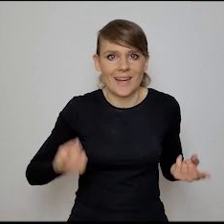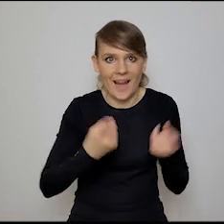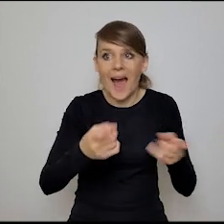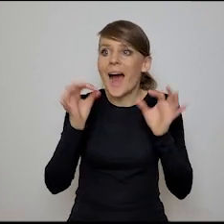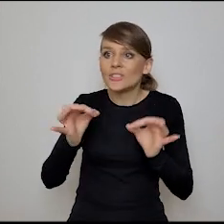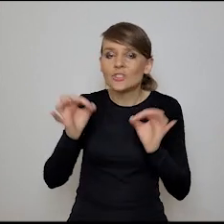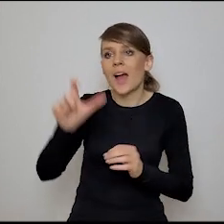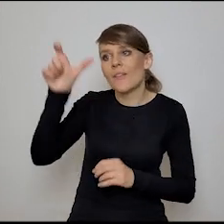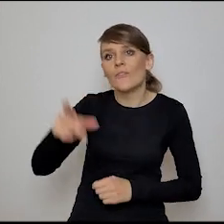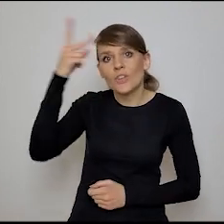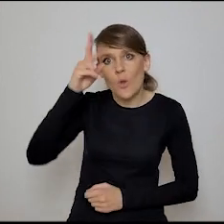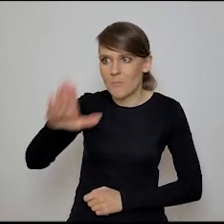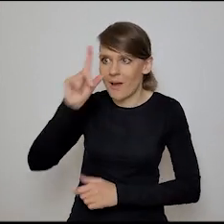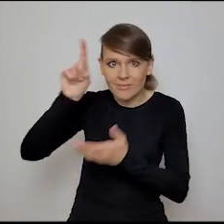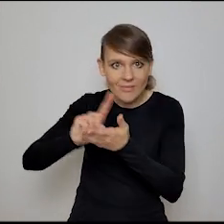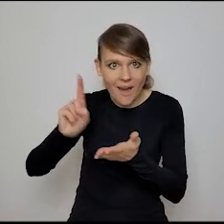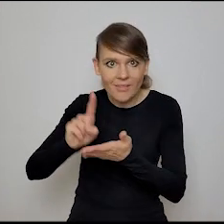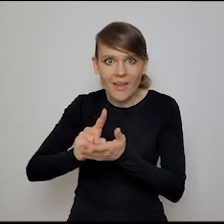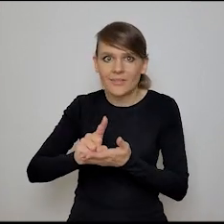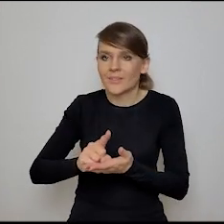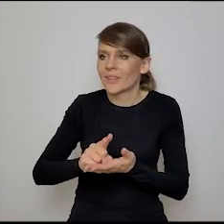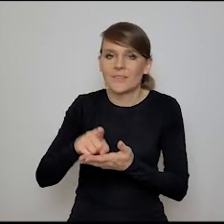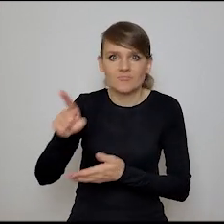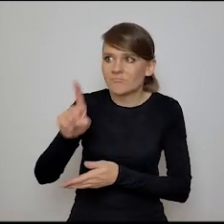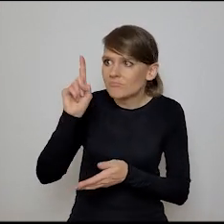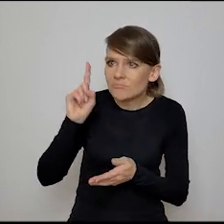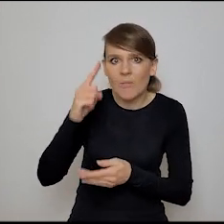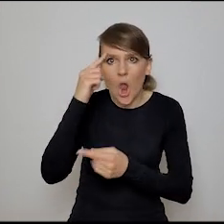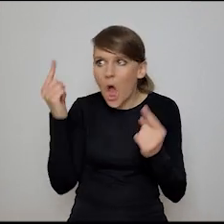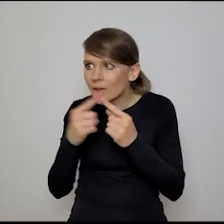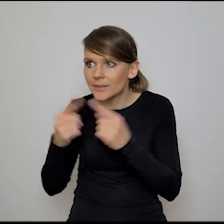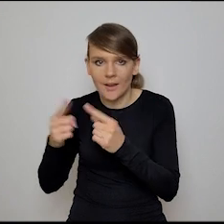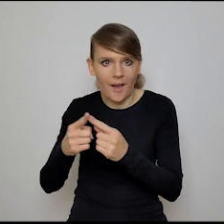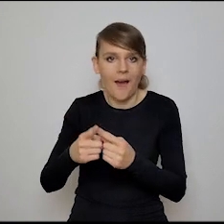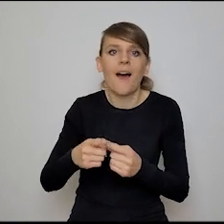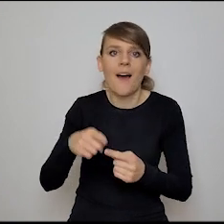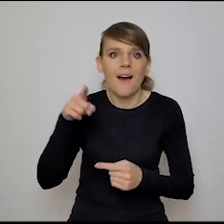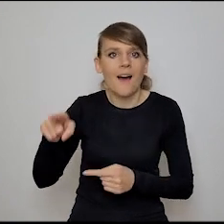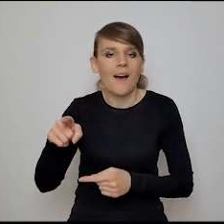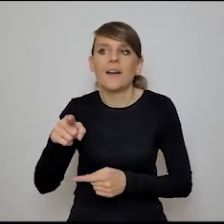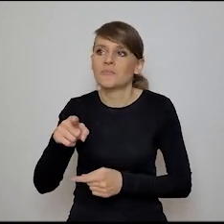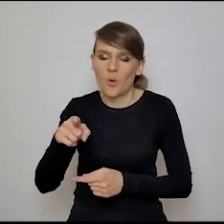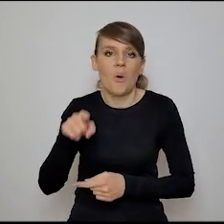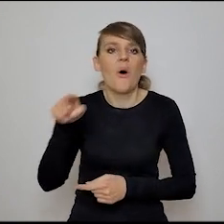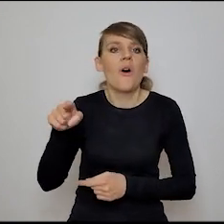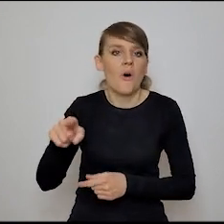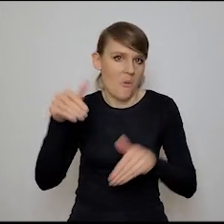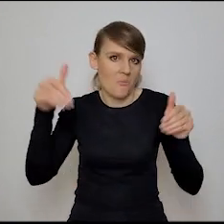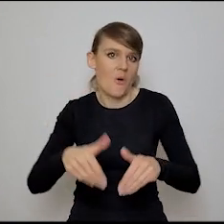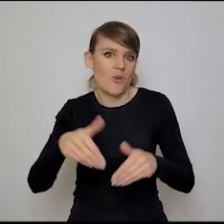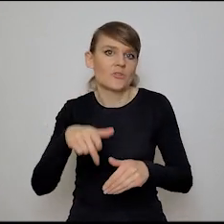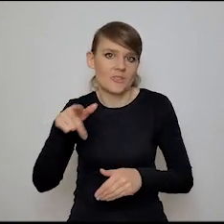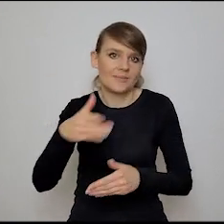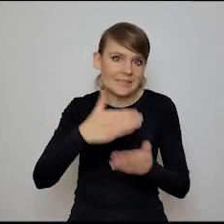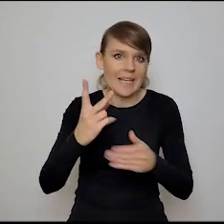że jak jest filozof czy filozofka utalentowana, utalentowana, co tam sobie radzą dobrze z logiką, rozmytą, to wtedy mogą